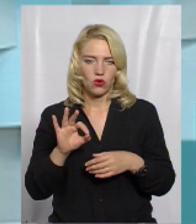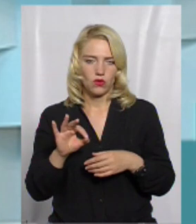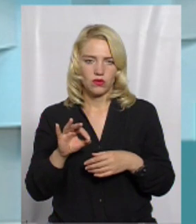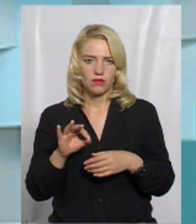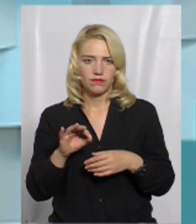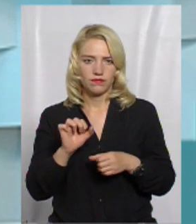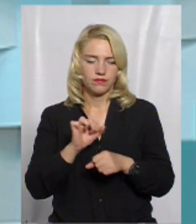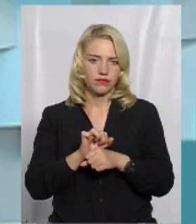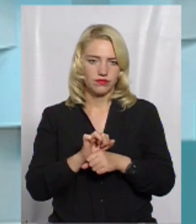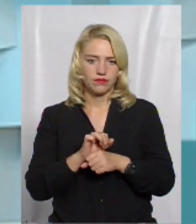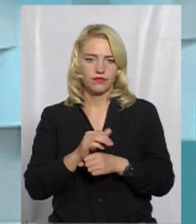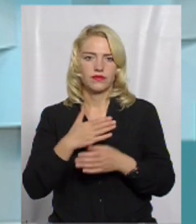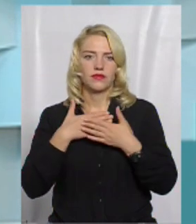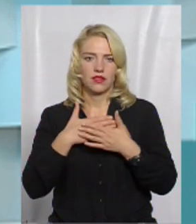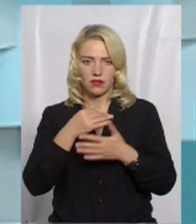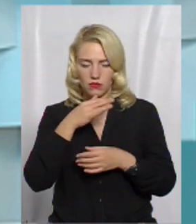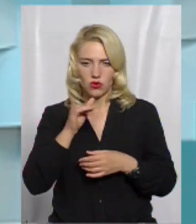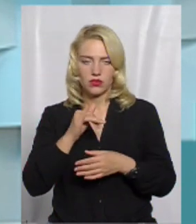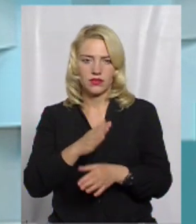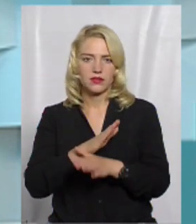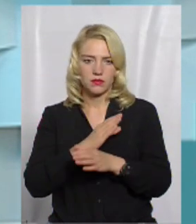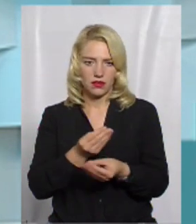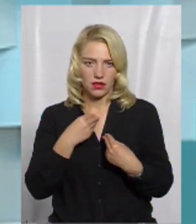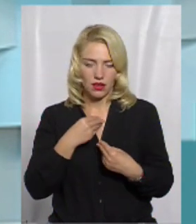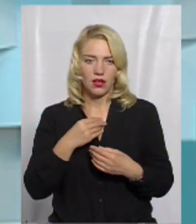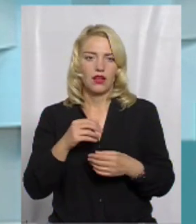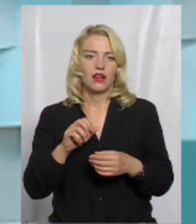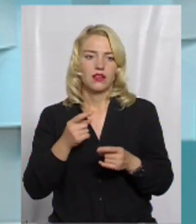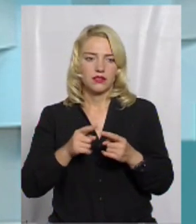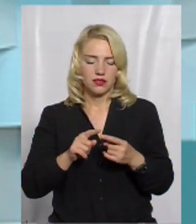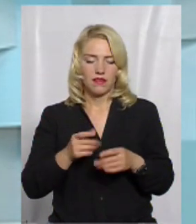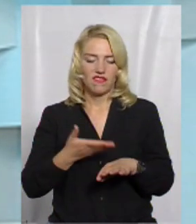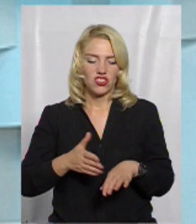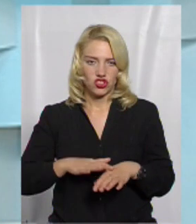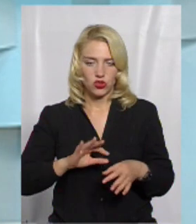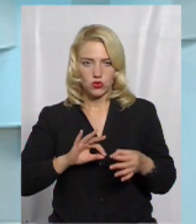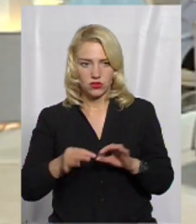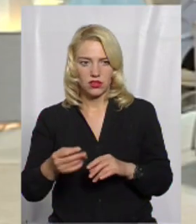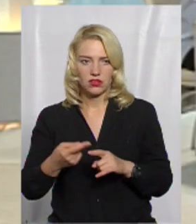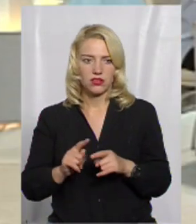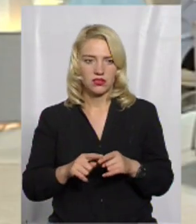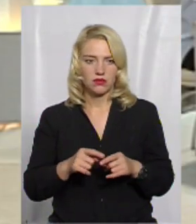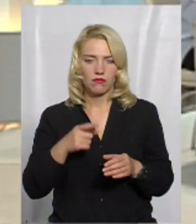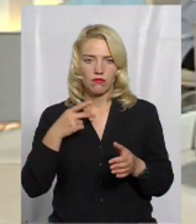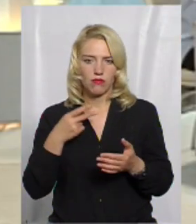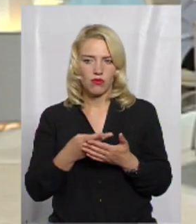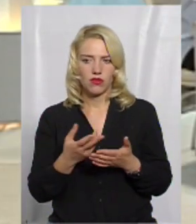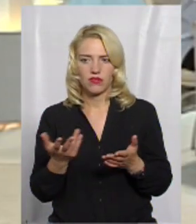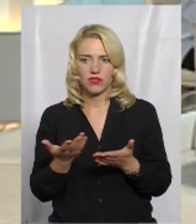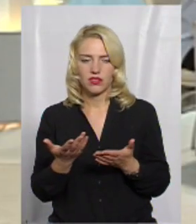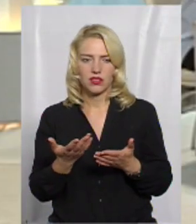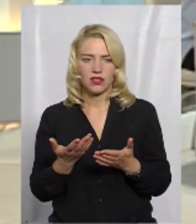і смерті. Це такі важкі ускладнення, це ранні ускладнення. Прояв, які